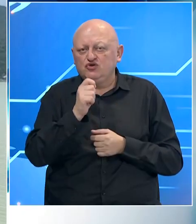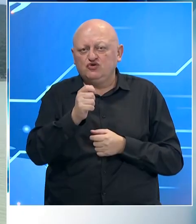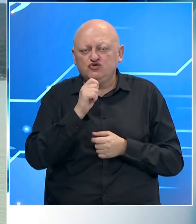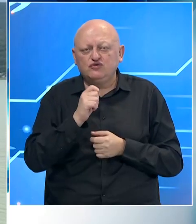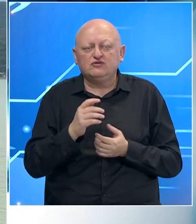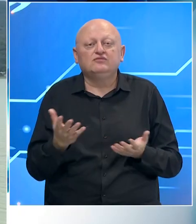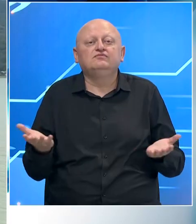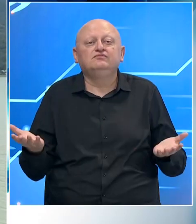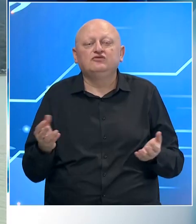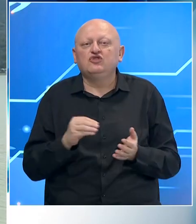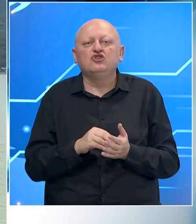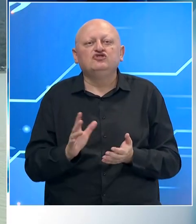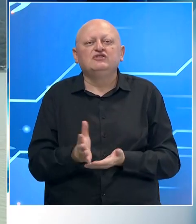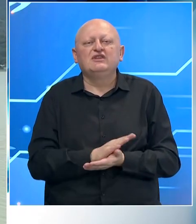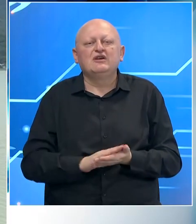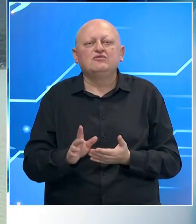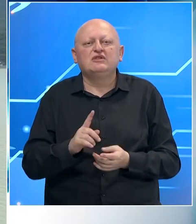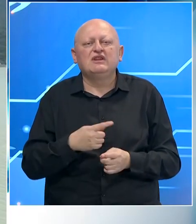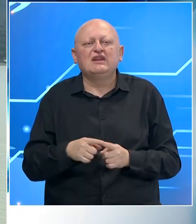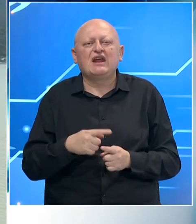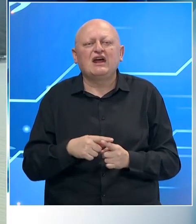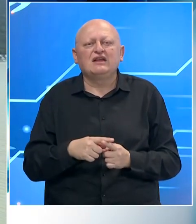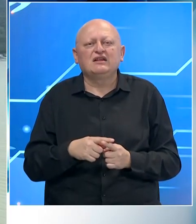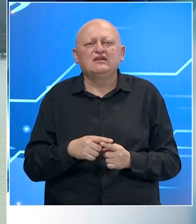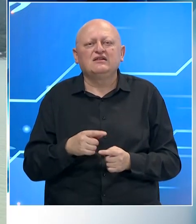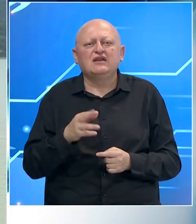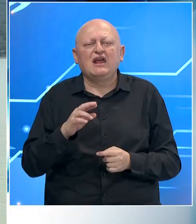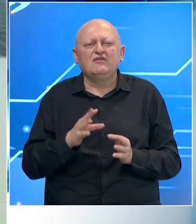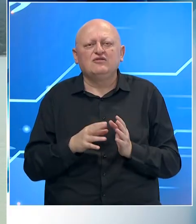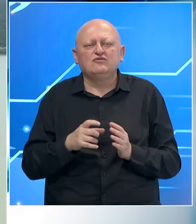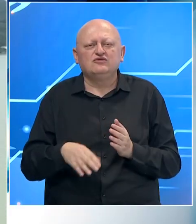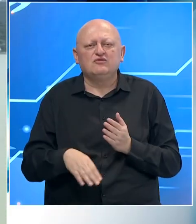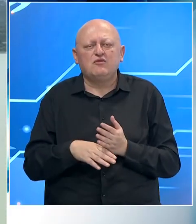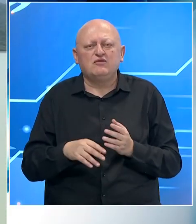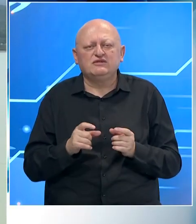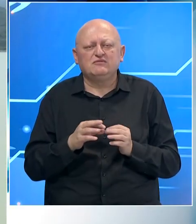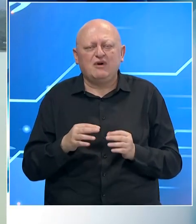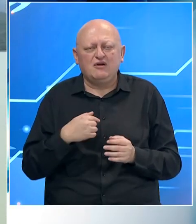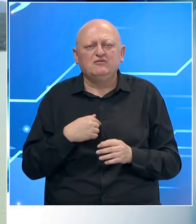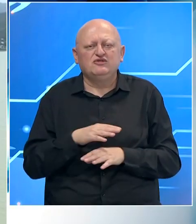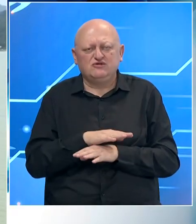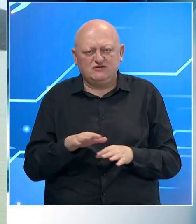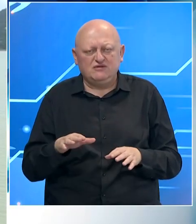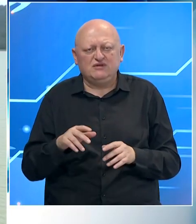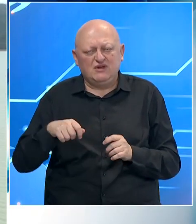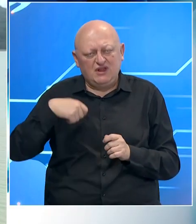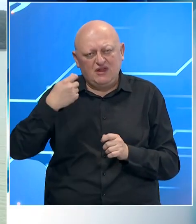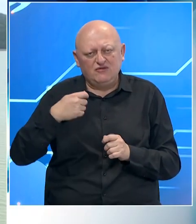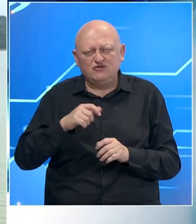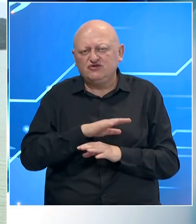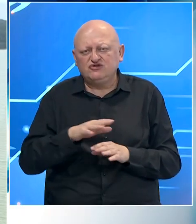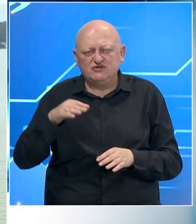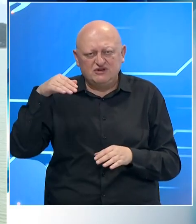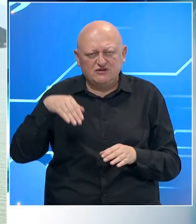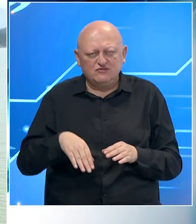no njega još nema, to nije razlog. Naravno, Elvir Muslić pomozi, ba, mi ćemo ga svakako emitirati čim se